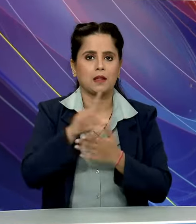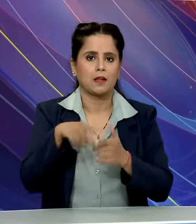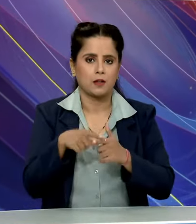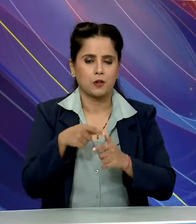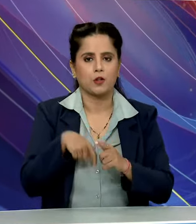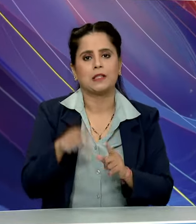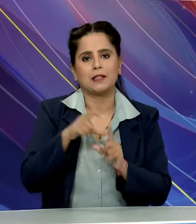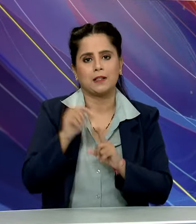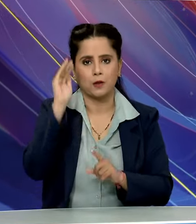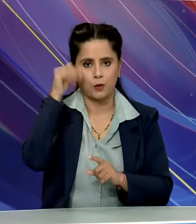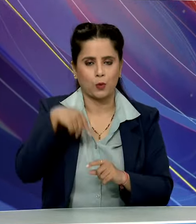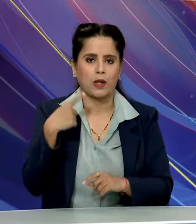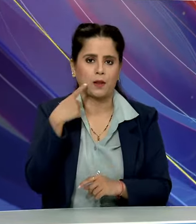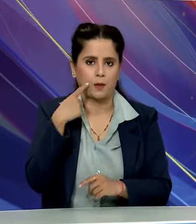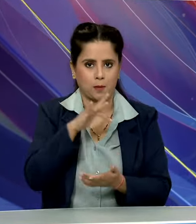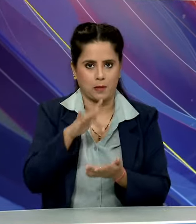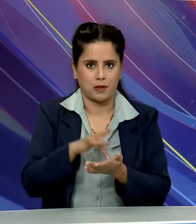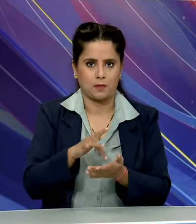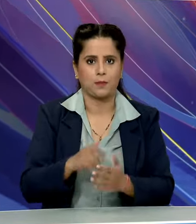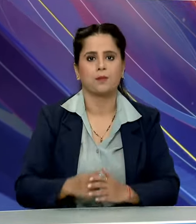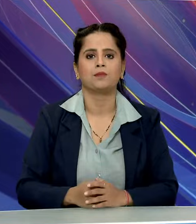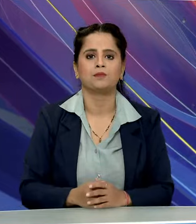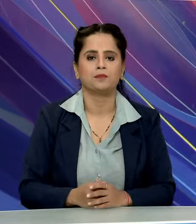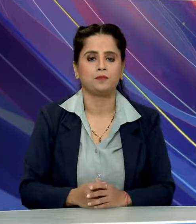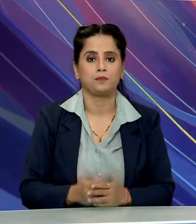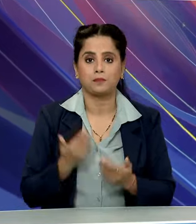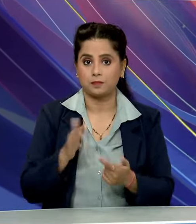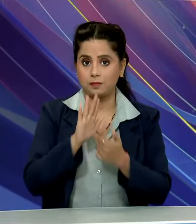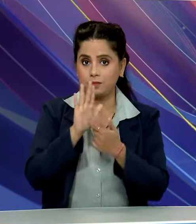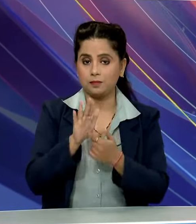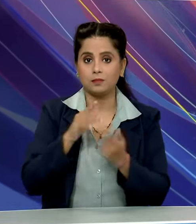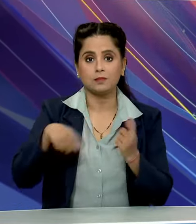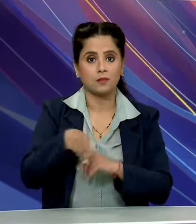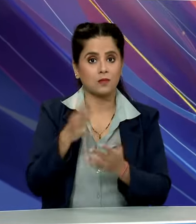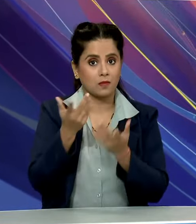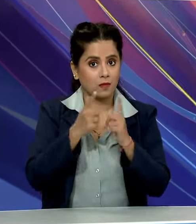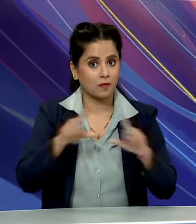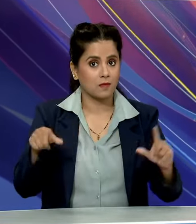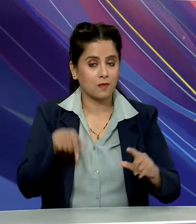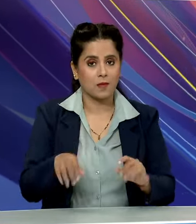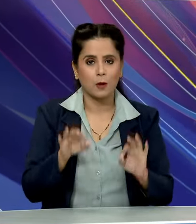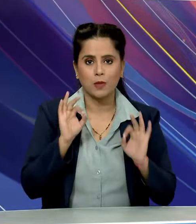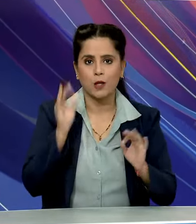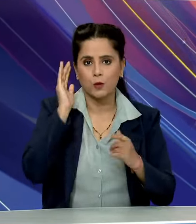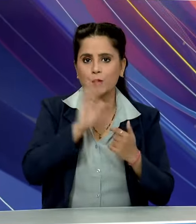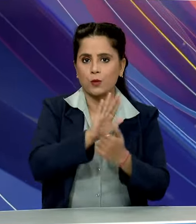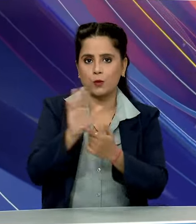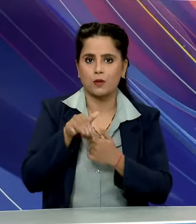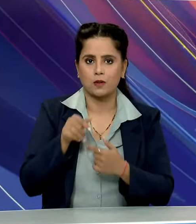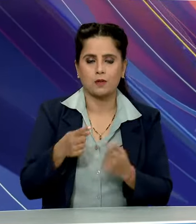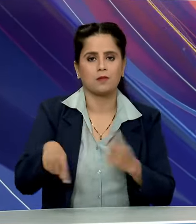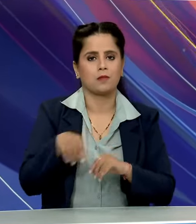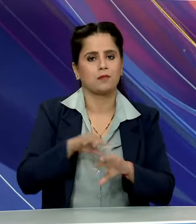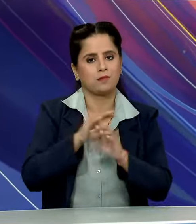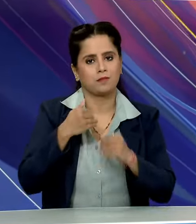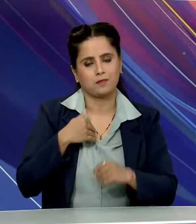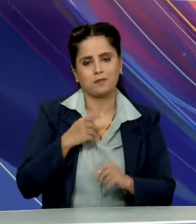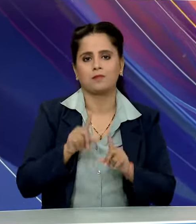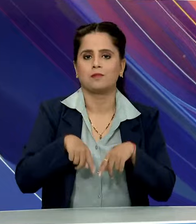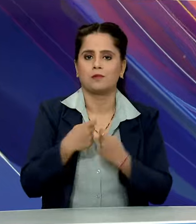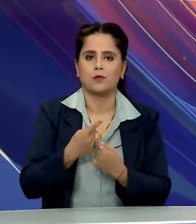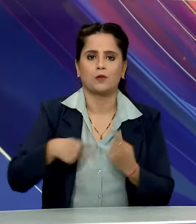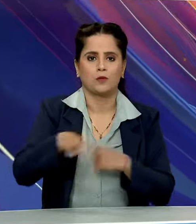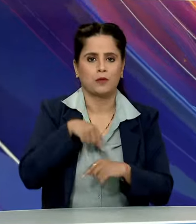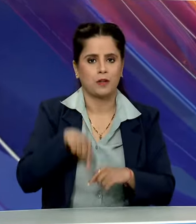डेडी नियूस इंदव और इसी के साथ फलाल सांकेतिक भाश्वा के इस खास बुलेटरिम में हमारे साथ इतना ही मुझे